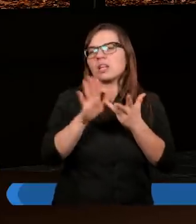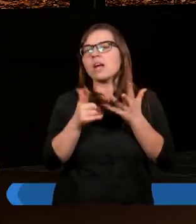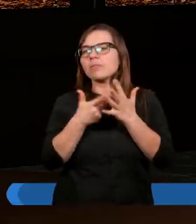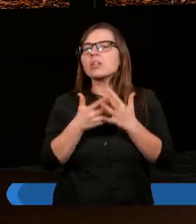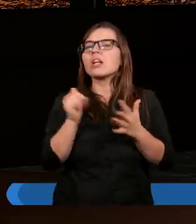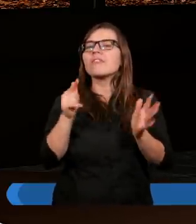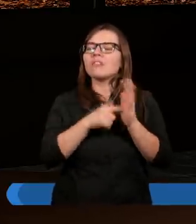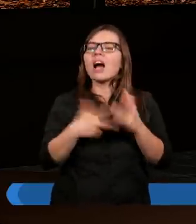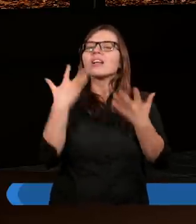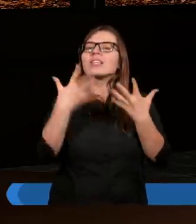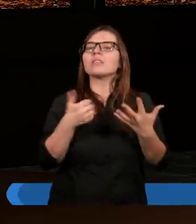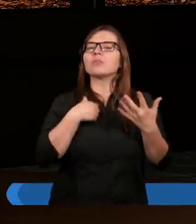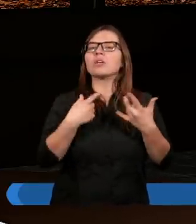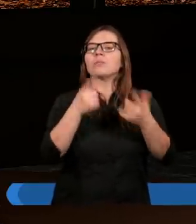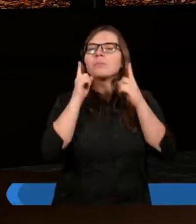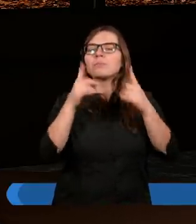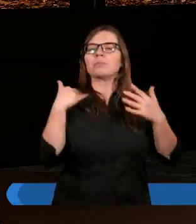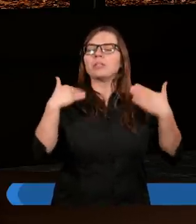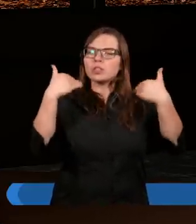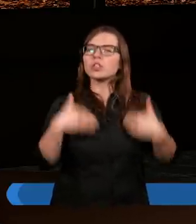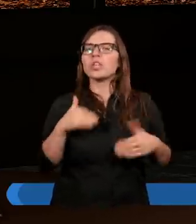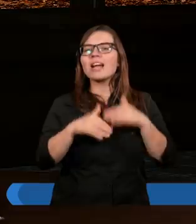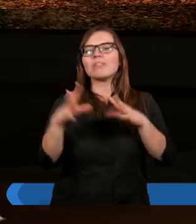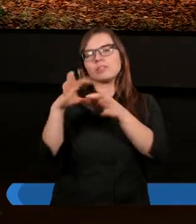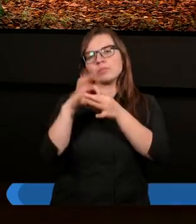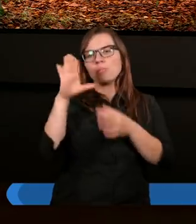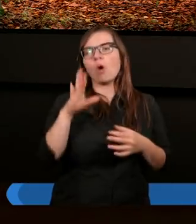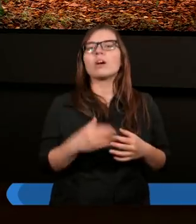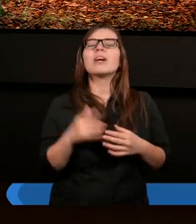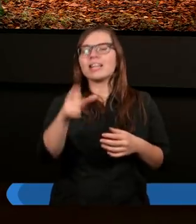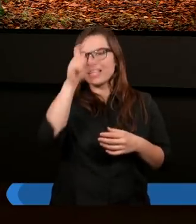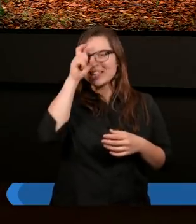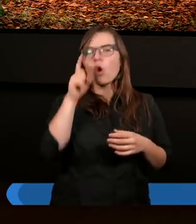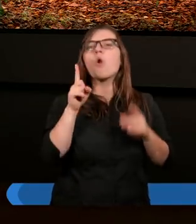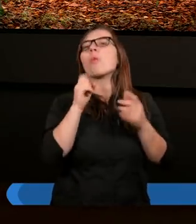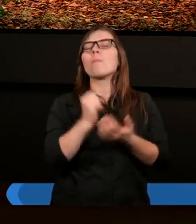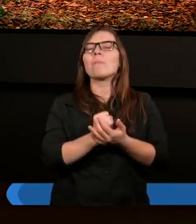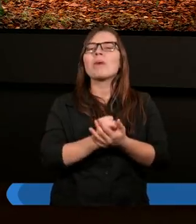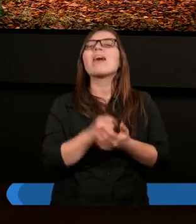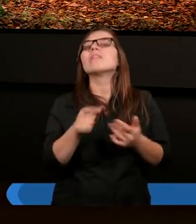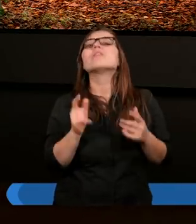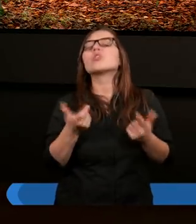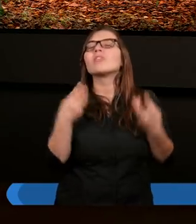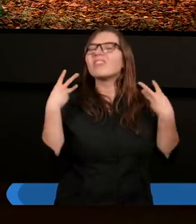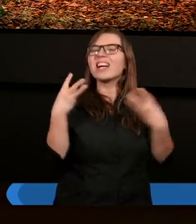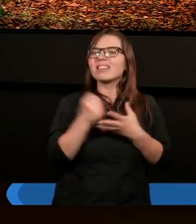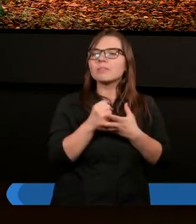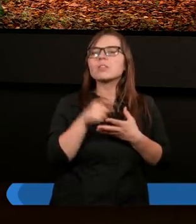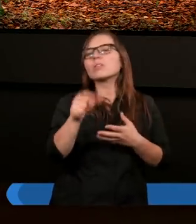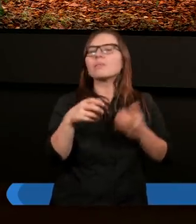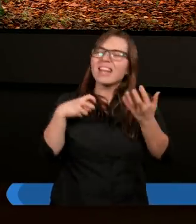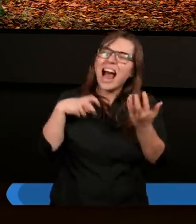i pragniesz też, żebyśmy oddawali Bogu cześć i chwałę. Istotą prawa, warto tutaj to zaakcentować,